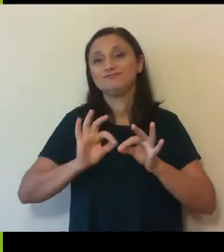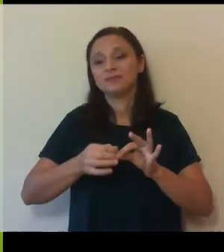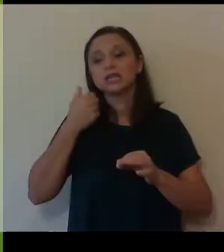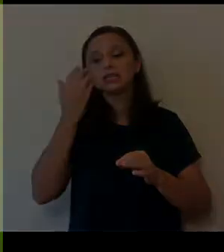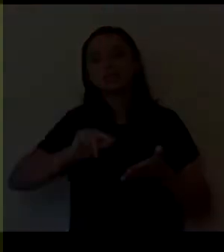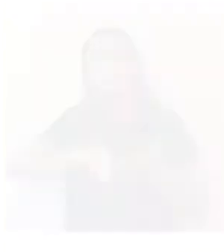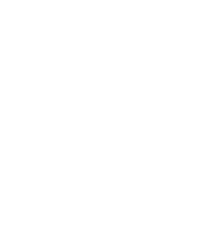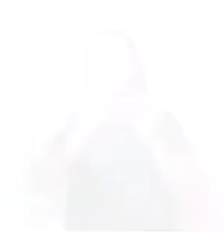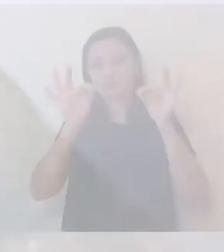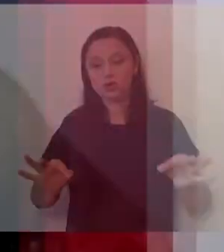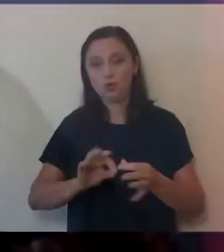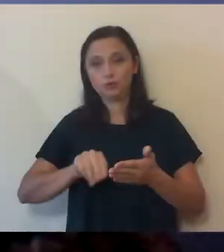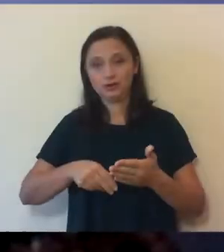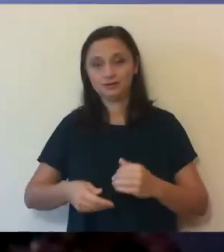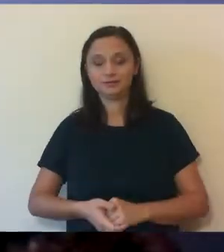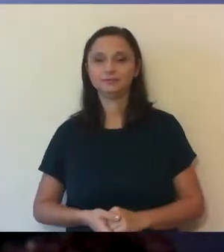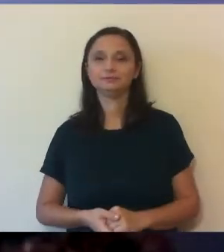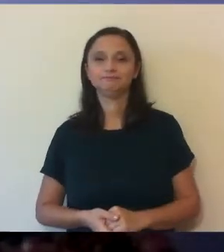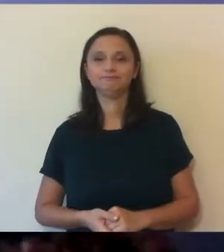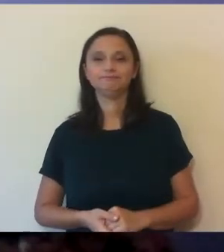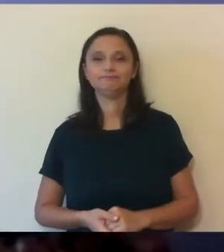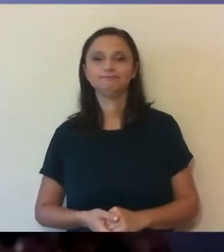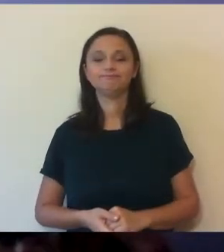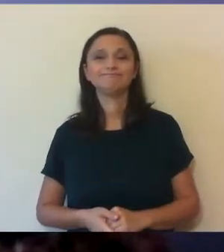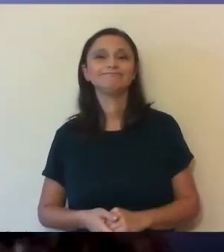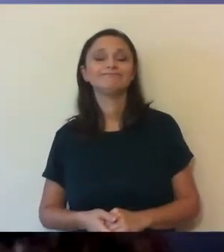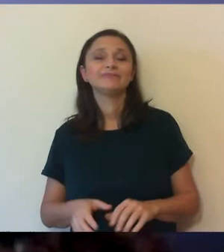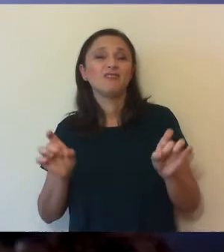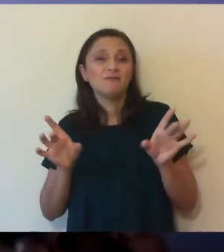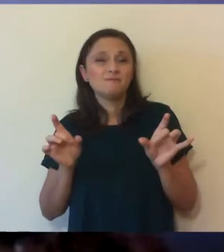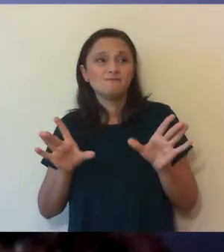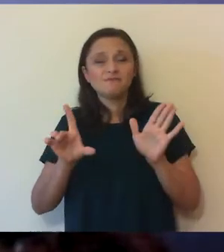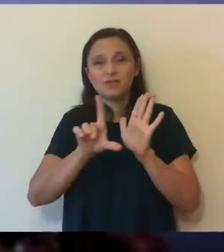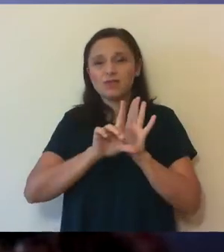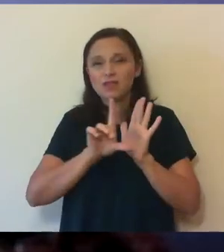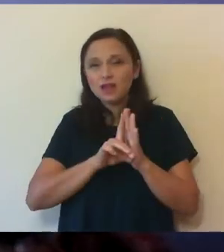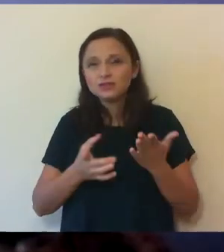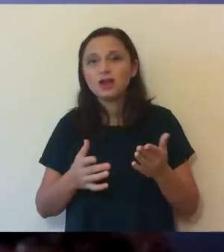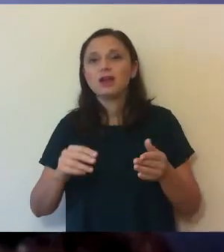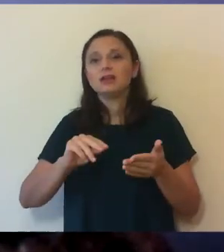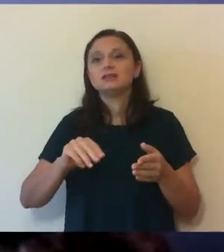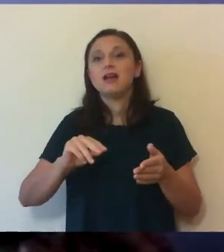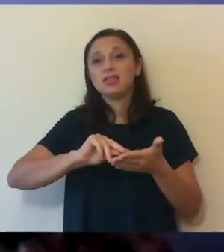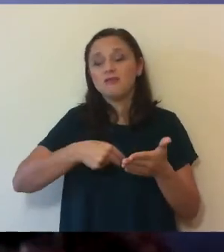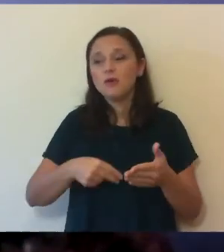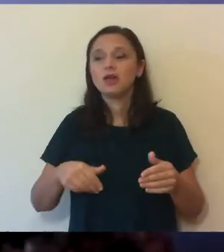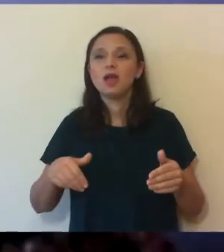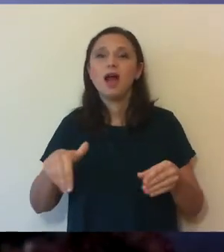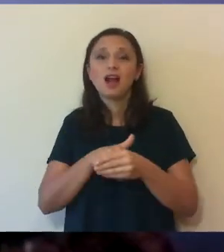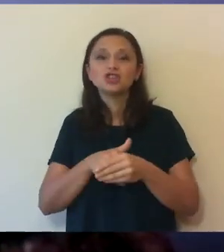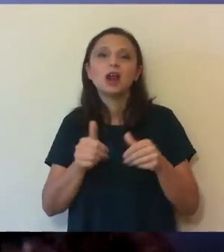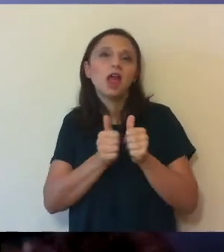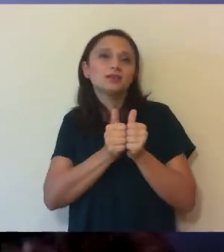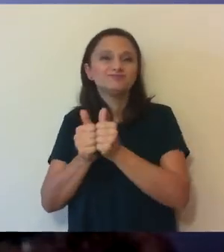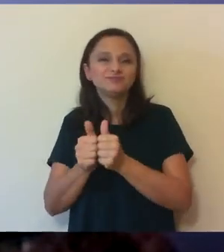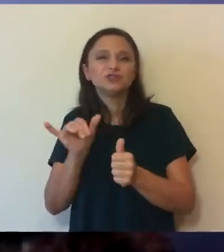care se semnează un contract? Nu avem un act normativ care să permită angajarea asistată, adică să